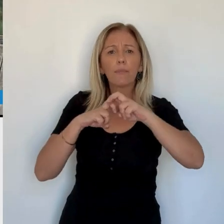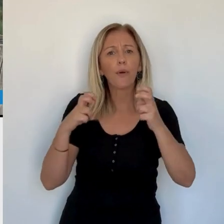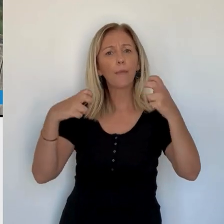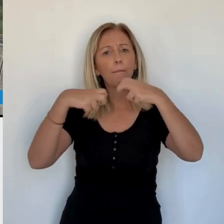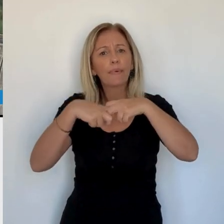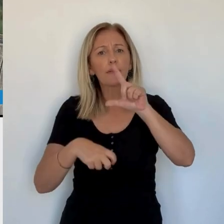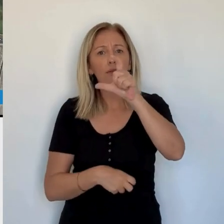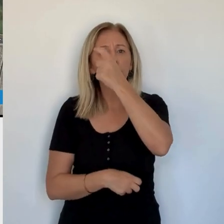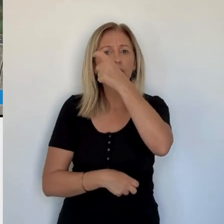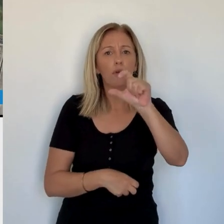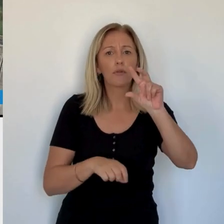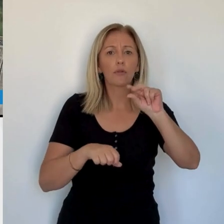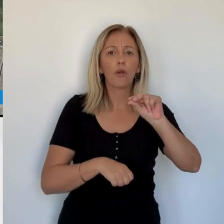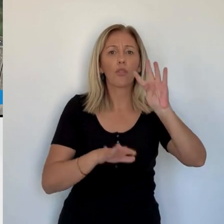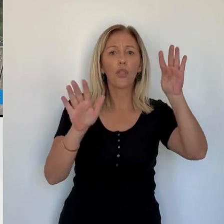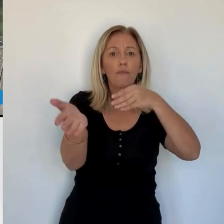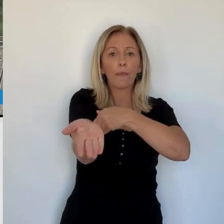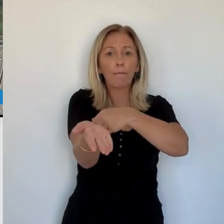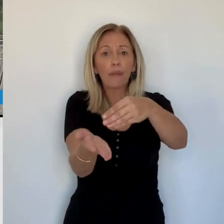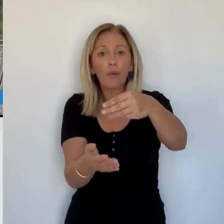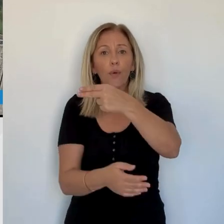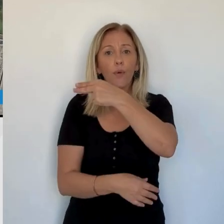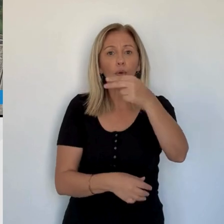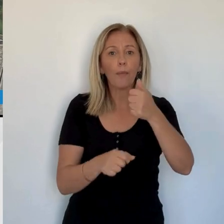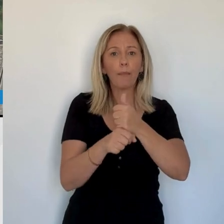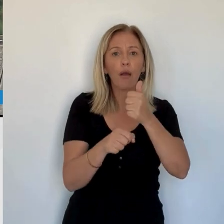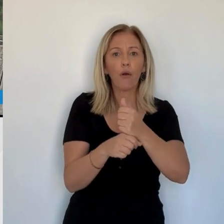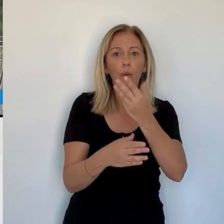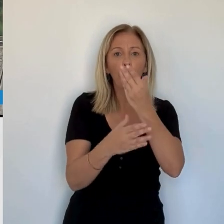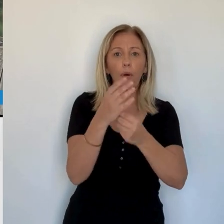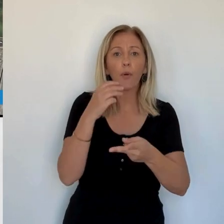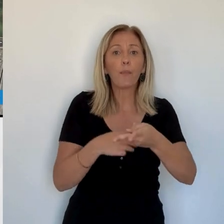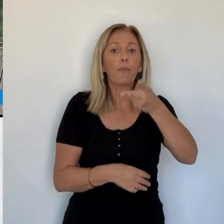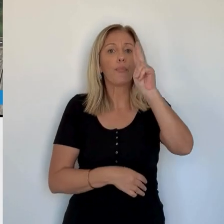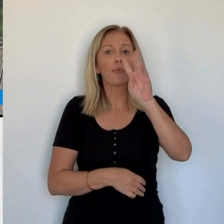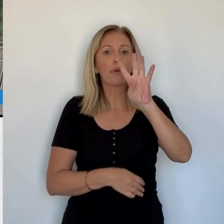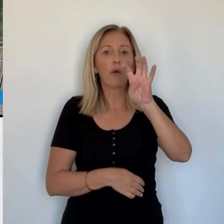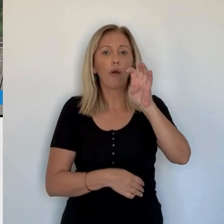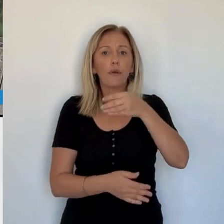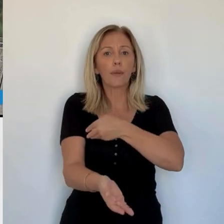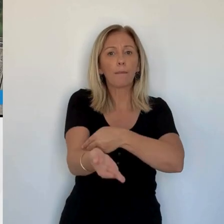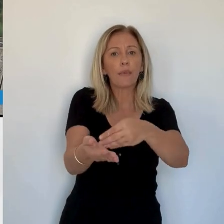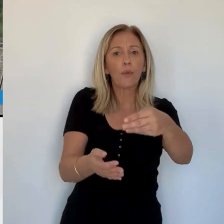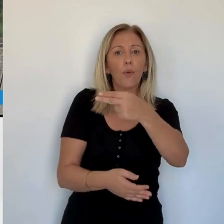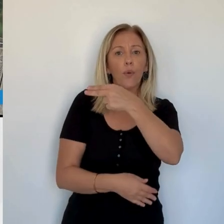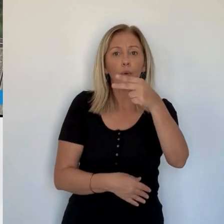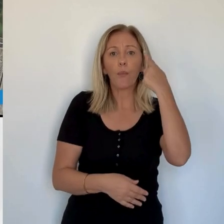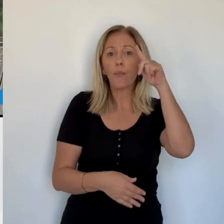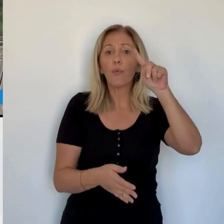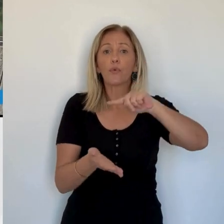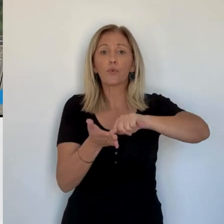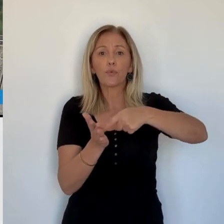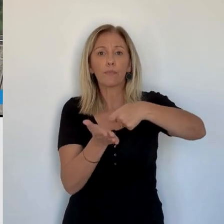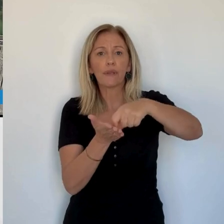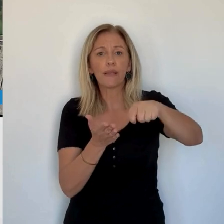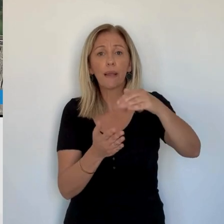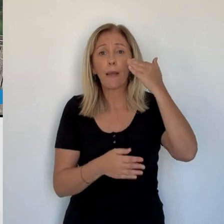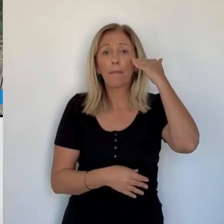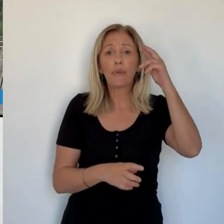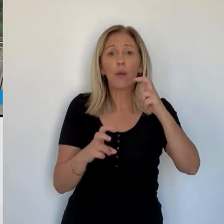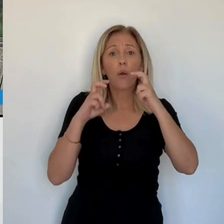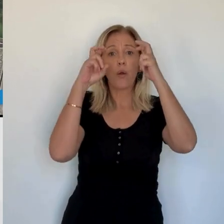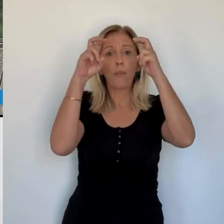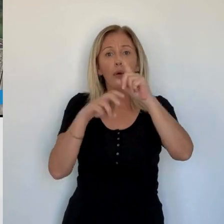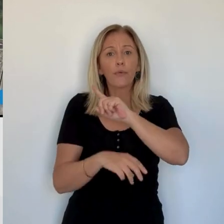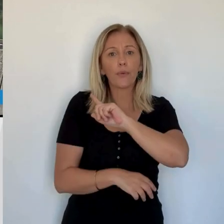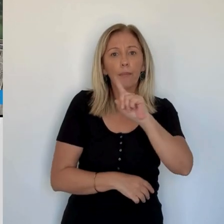n'était pas effective, ça mettrait tout le système de continuité territoriale à mal, et donc toute l'économie de la Corse à